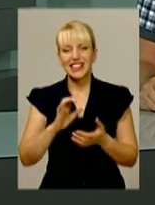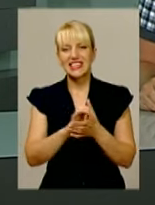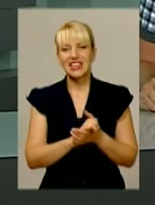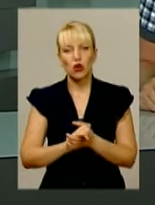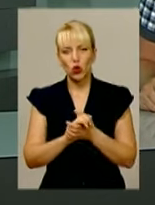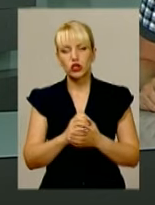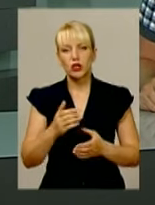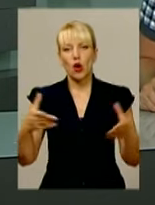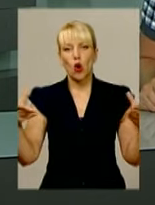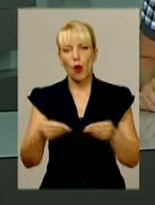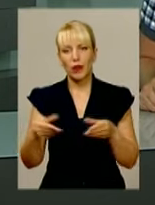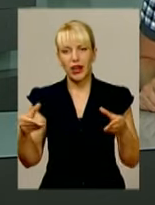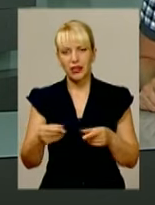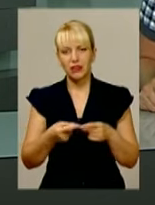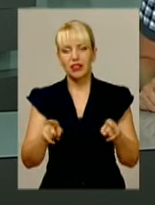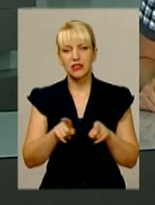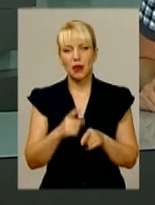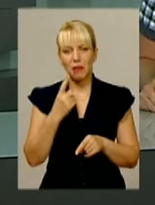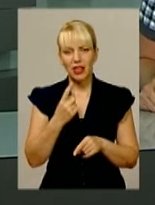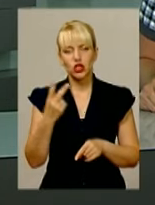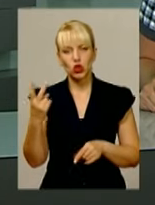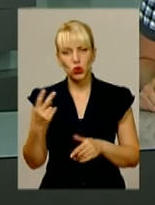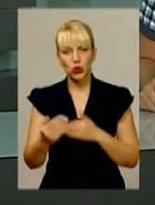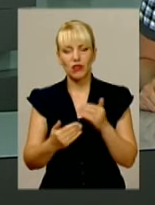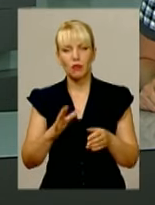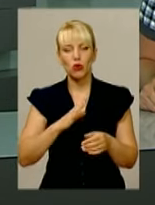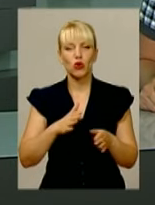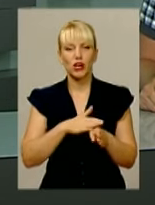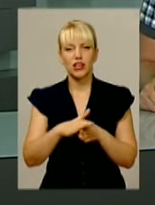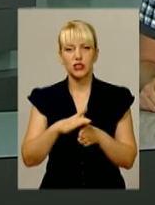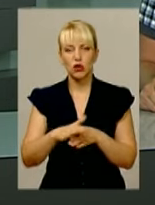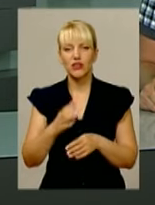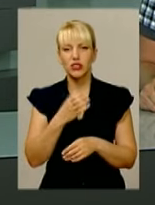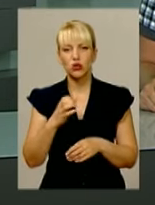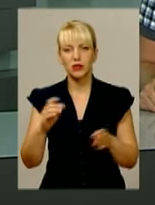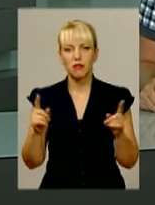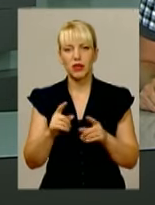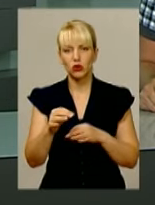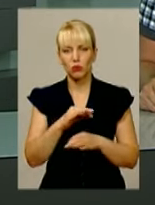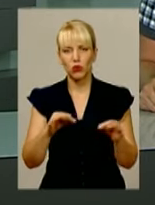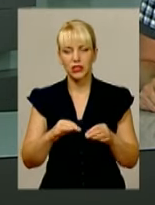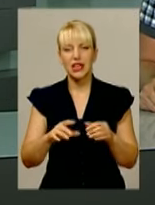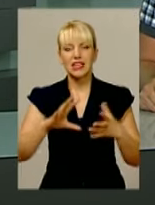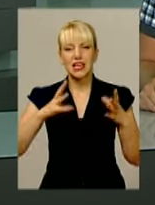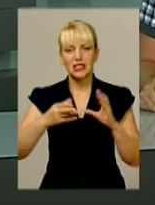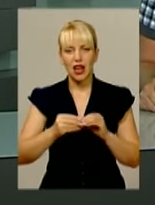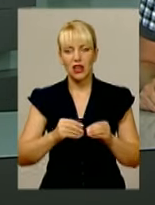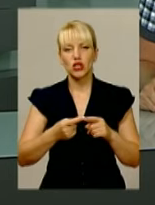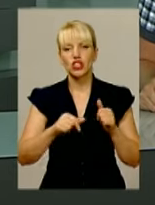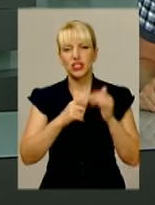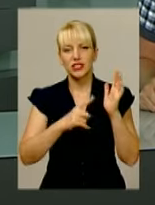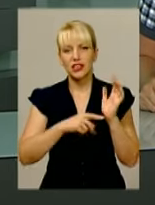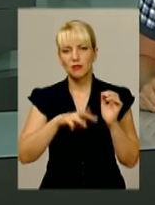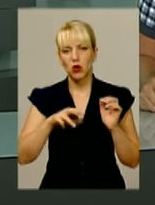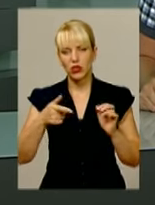За період першої та другої фаз було реалізовано сотню мікропроєктів на загальну суму понад 16 мільйонів гривень, повідомили в обласній